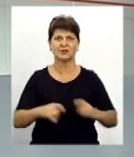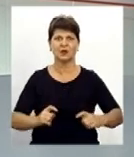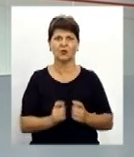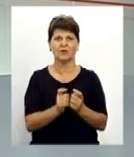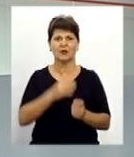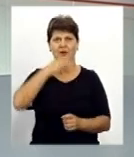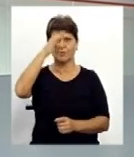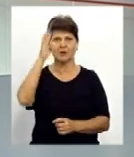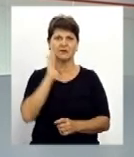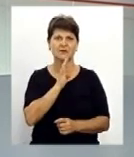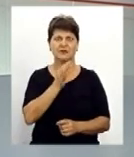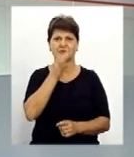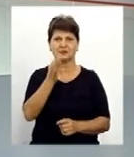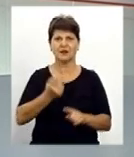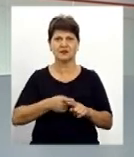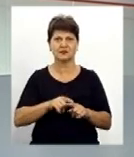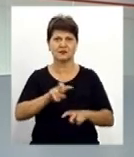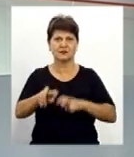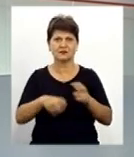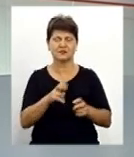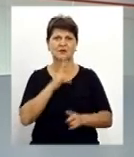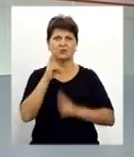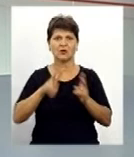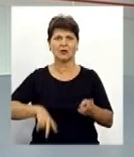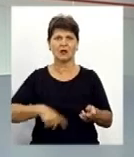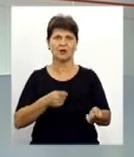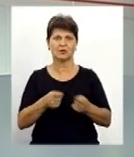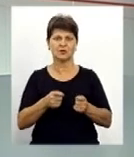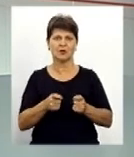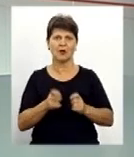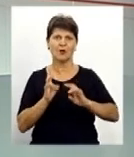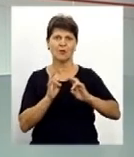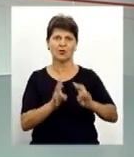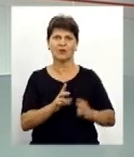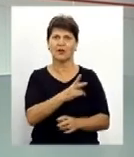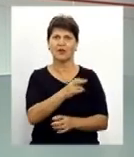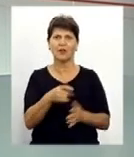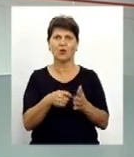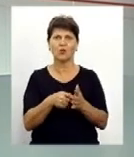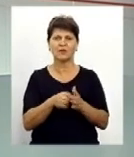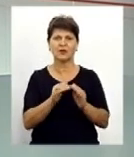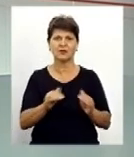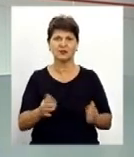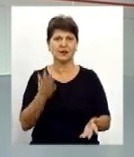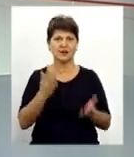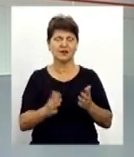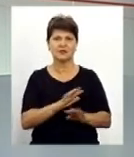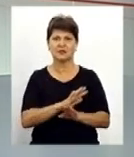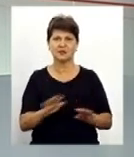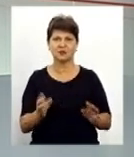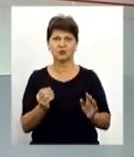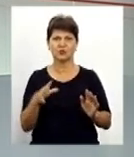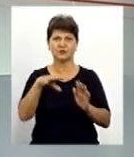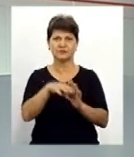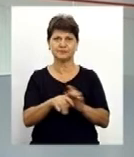інакше, як побори і скаржаться на адміністрацію, яка нібито погрожує не годувати дітей, якщо не буде надходжень у фонд закладу. У